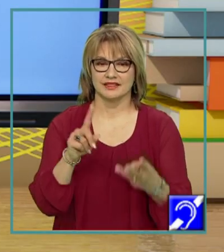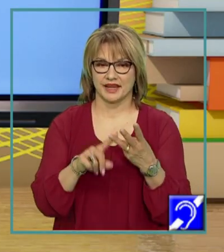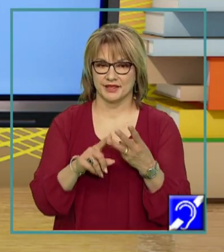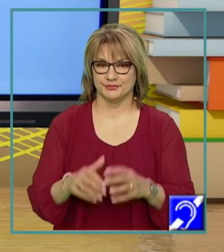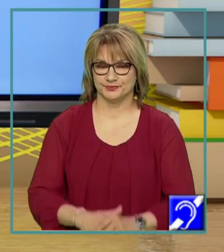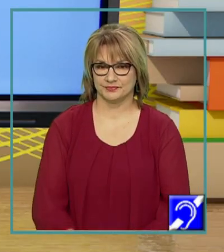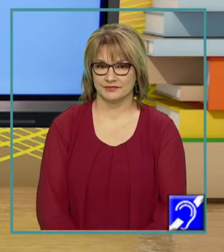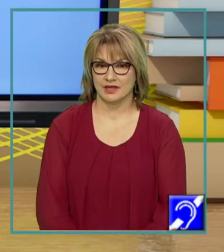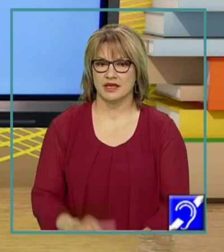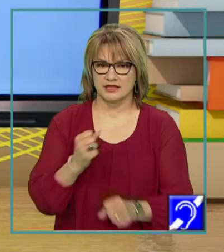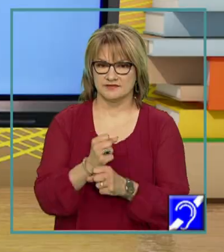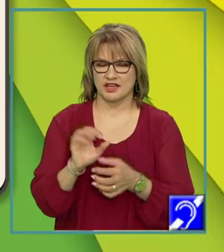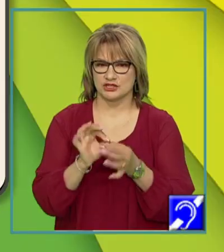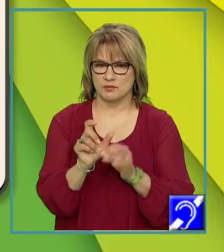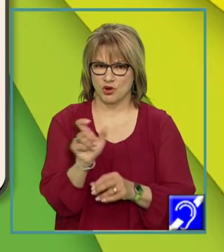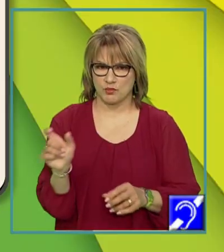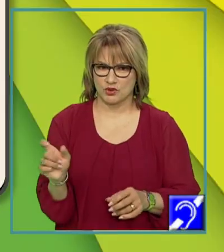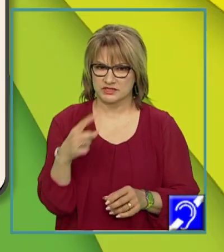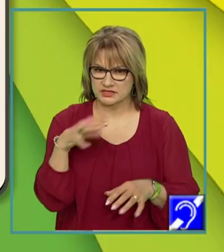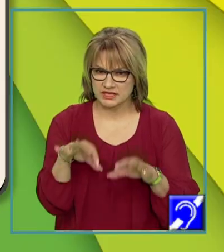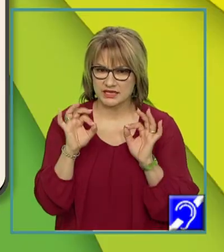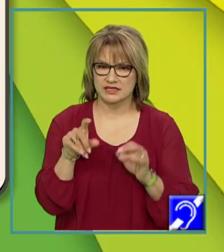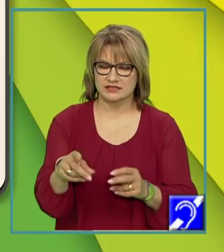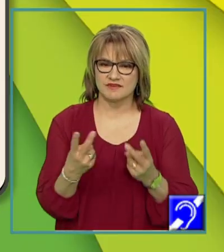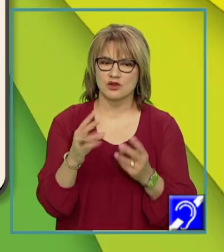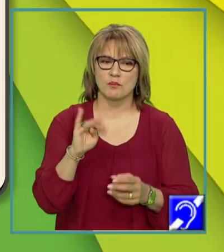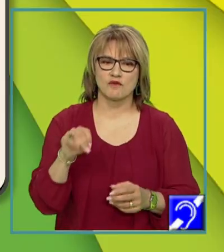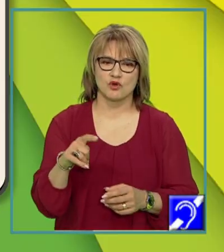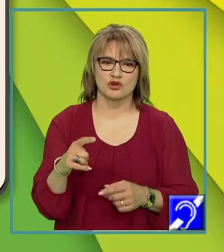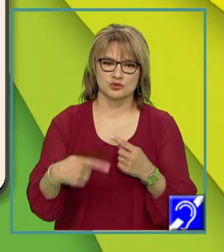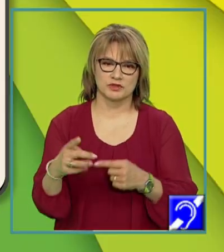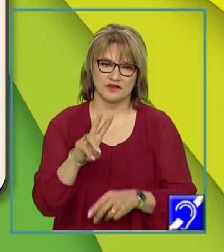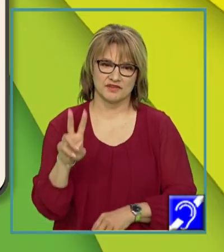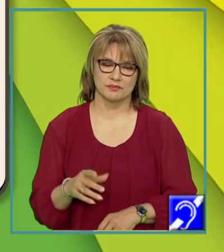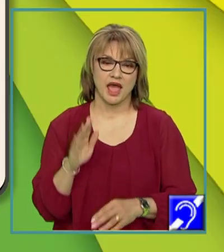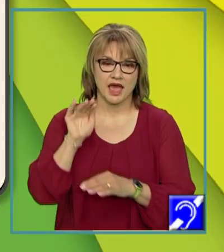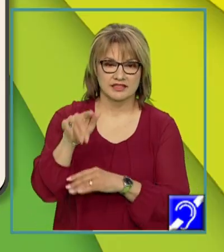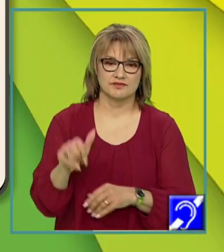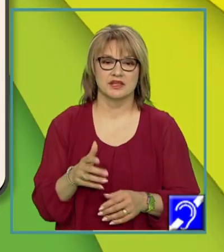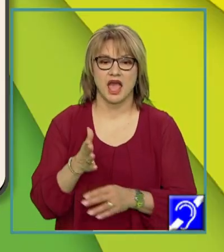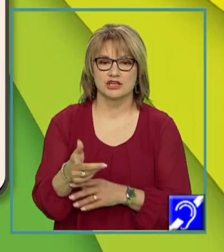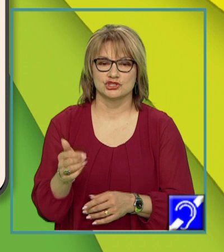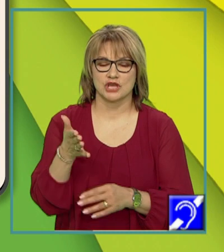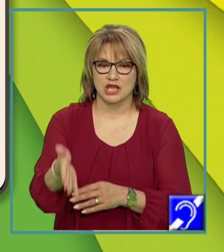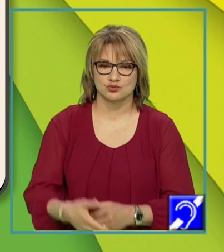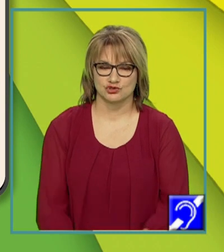evidențiați diferite valori morfologice ale următoarelor verbe. A deveni, a ieși și a ajunge.